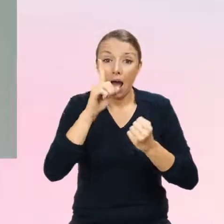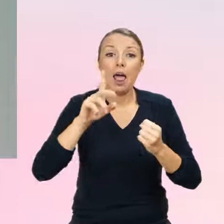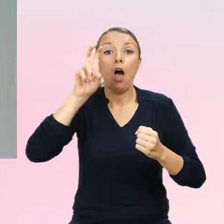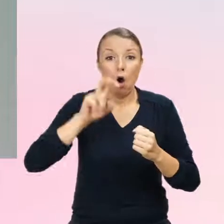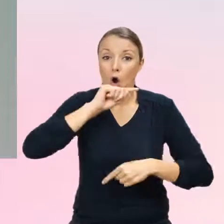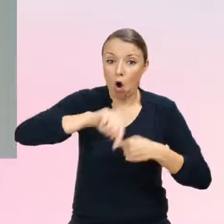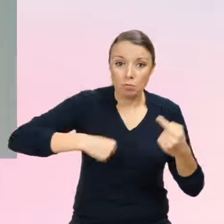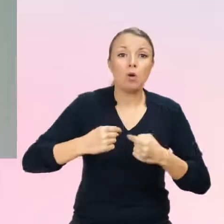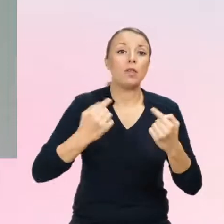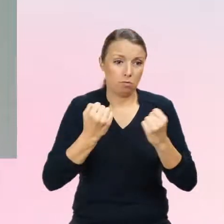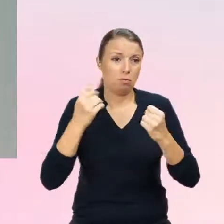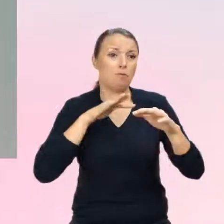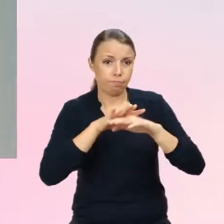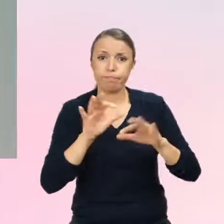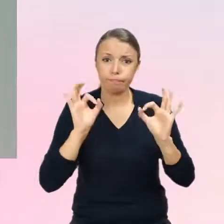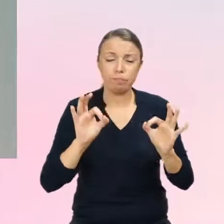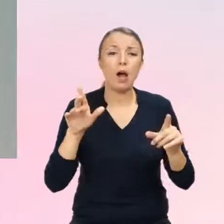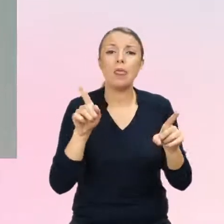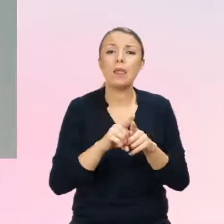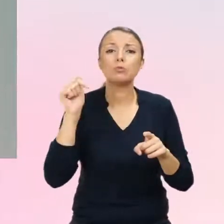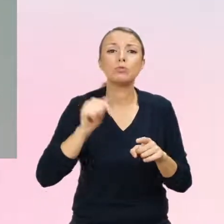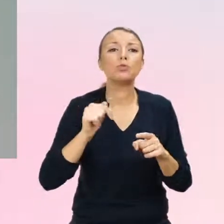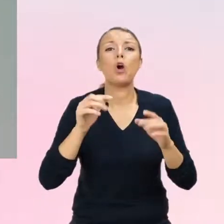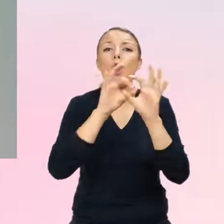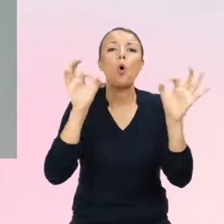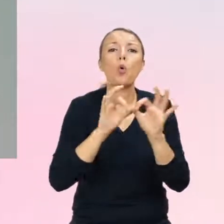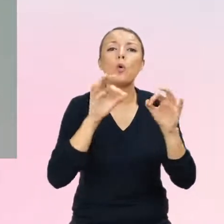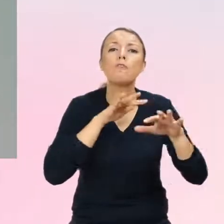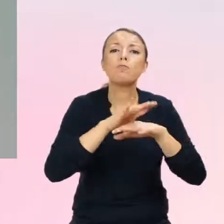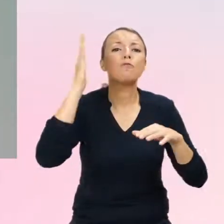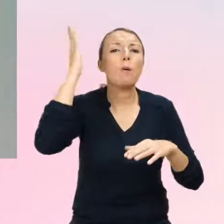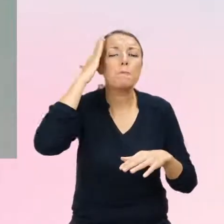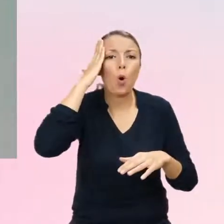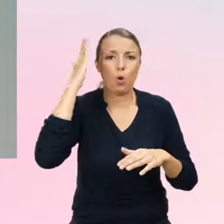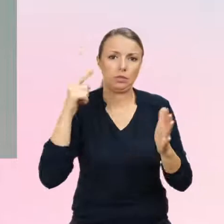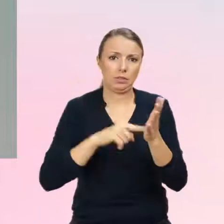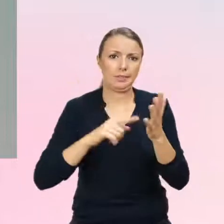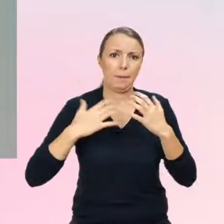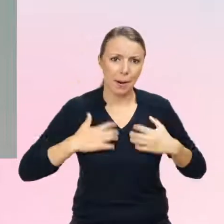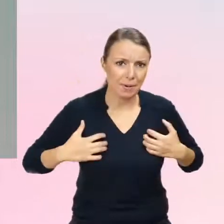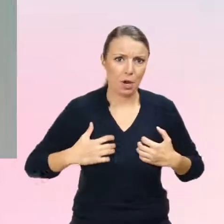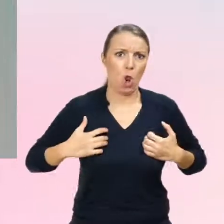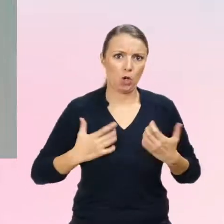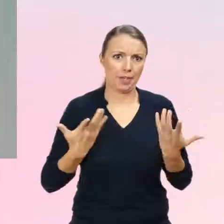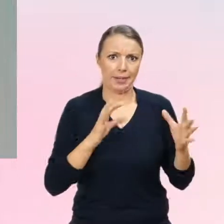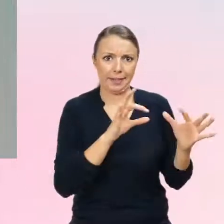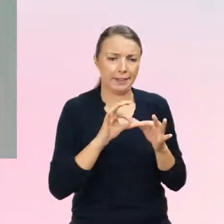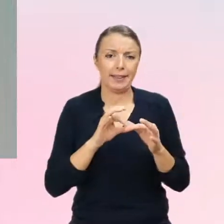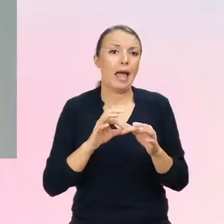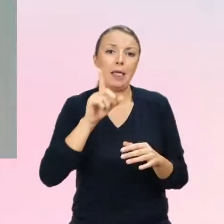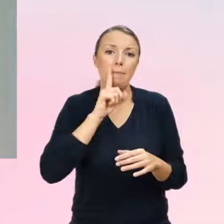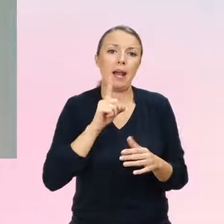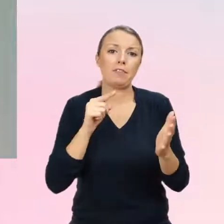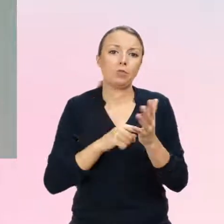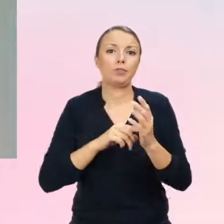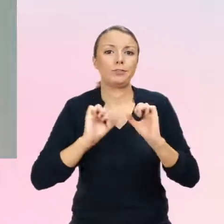wpływie na mózg, tak? I to nie znaczy, że to postępowanie medyczne w